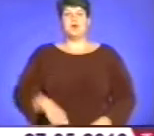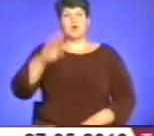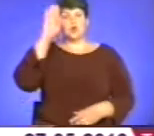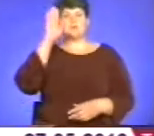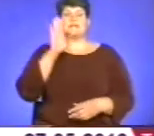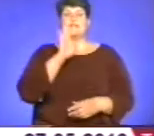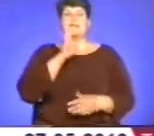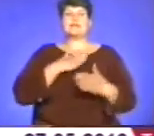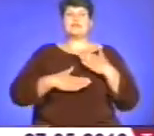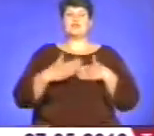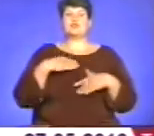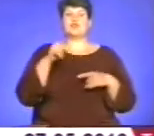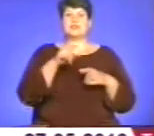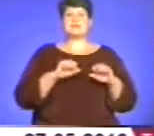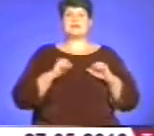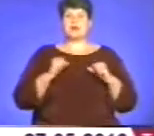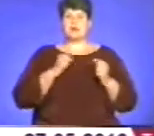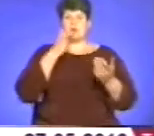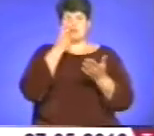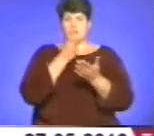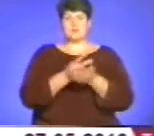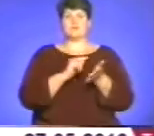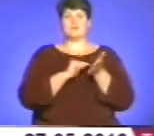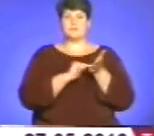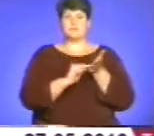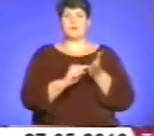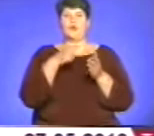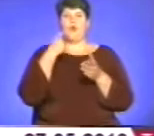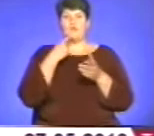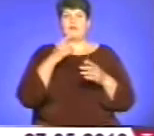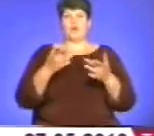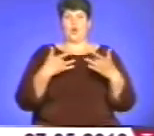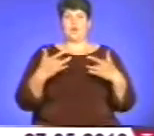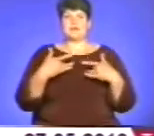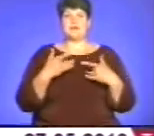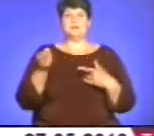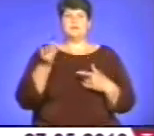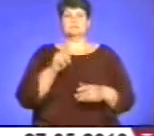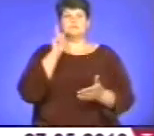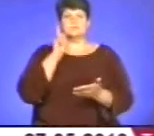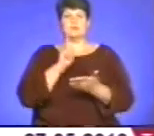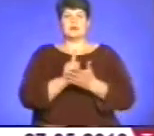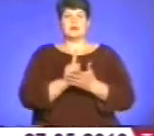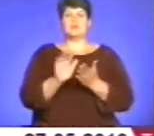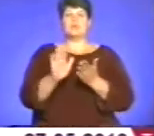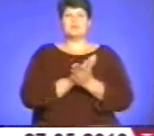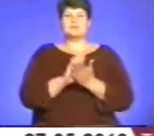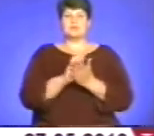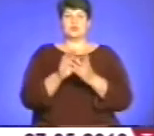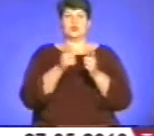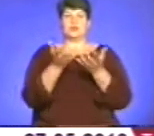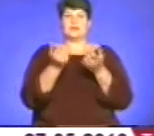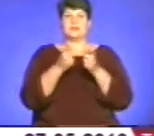задоволені, що їхні старання помічають і відзначають. Тож, кажуть, на концерт підуть неодмінно. Адже безкоштовно отримати